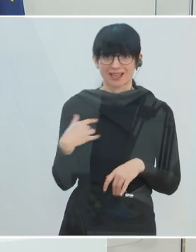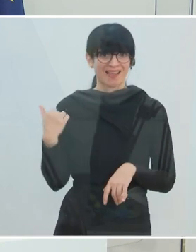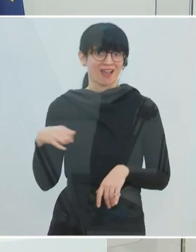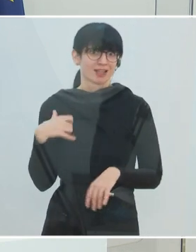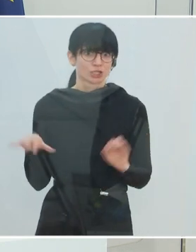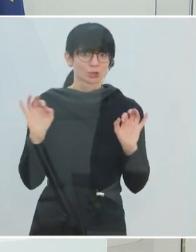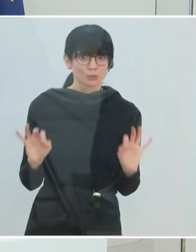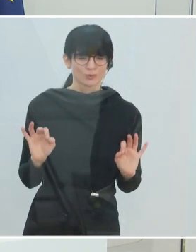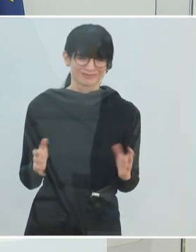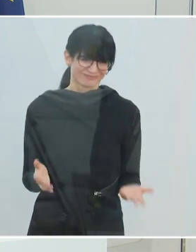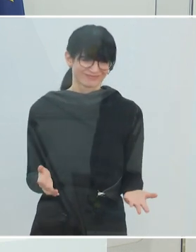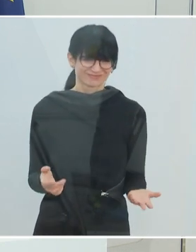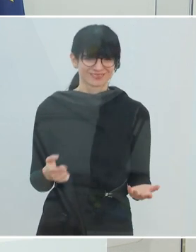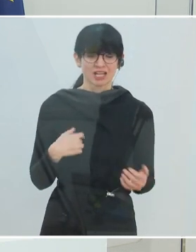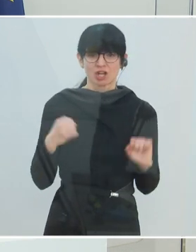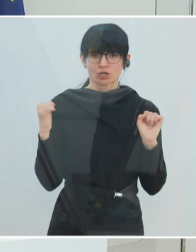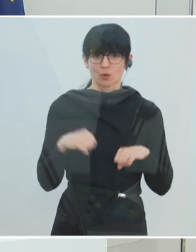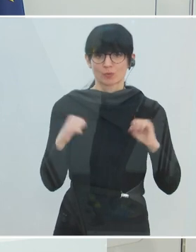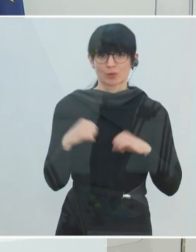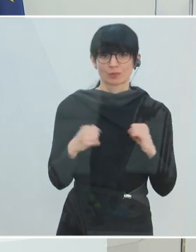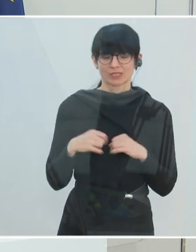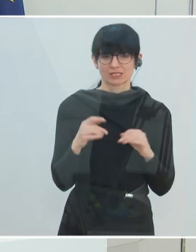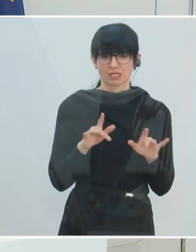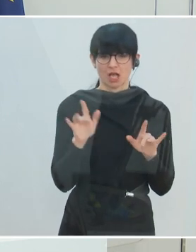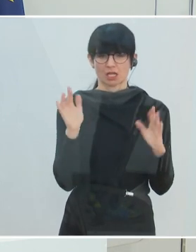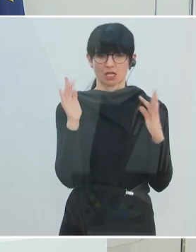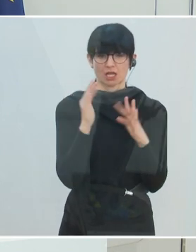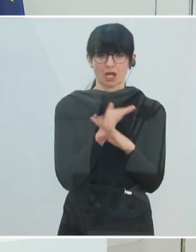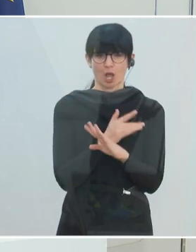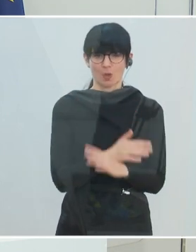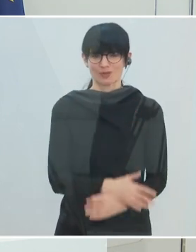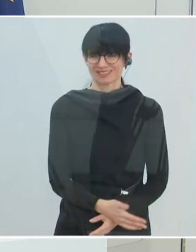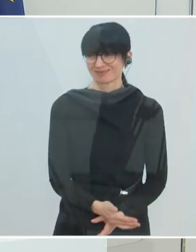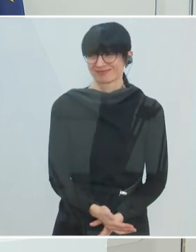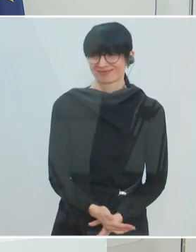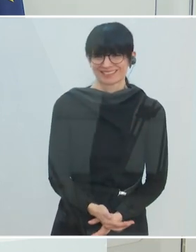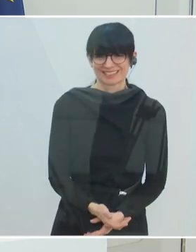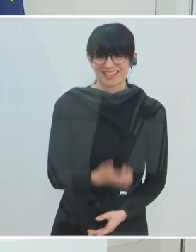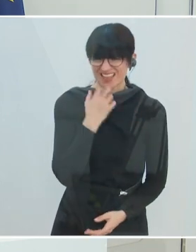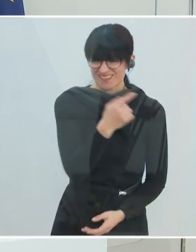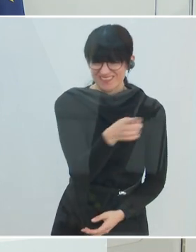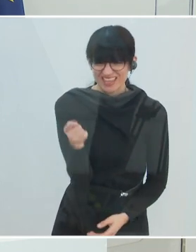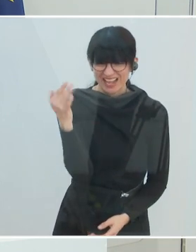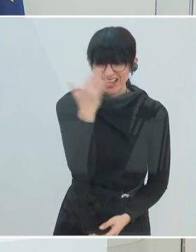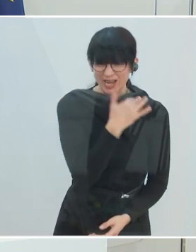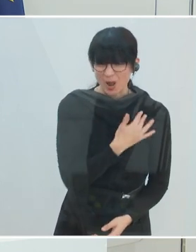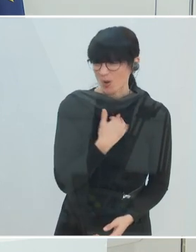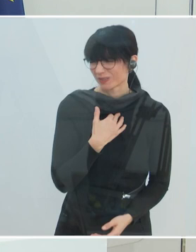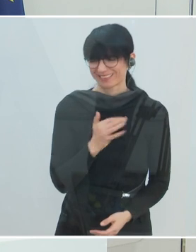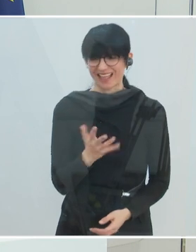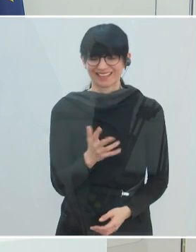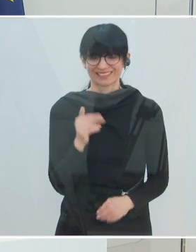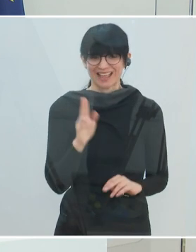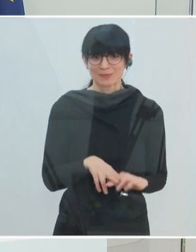Und dann glauben wir, der Kompromiss sind so Grautöne. Und wer von uns möchte schon Grautöne? Aber wenn wir es genau